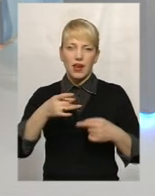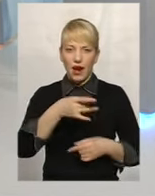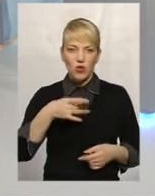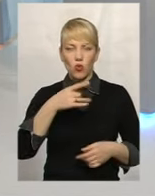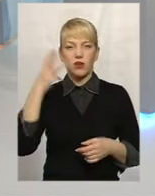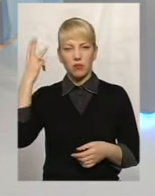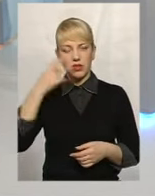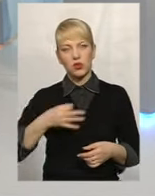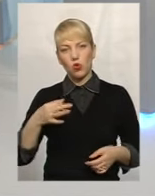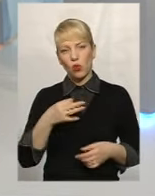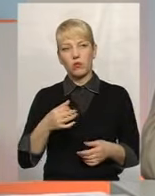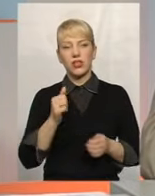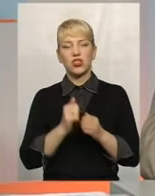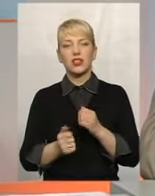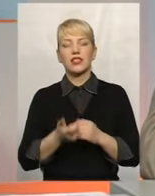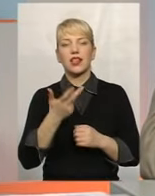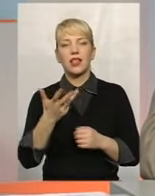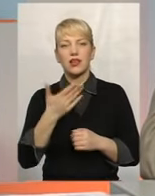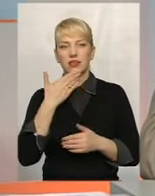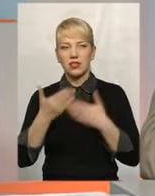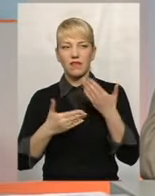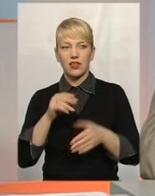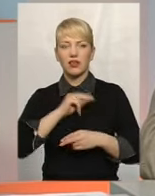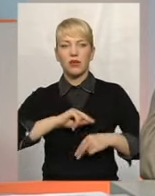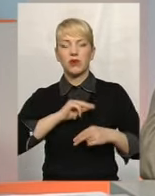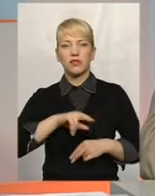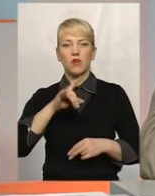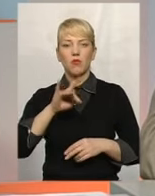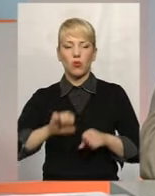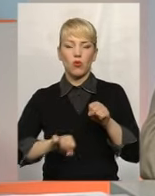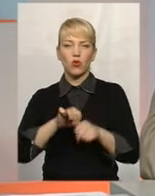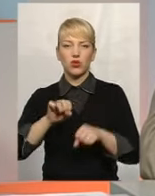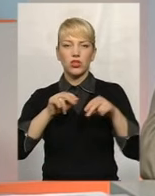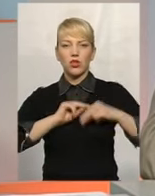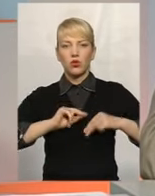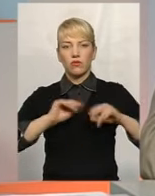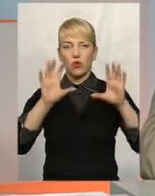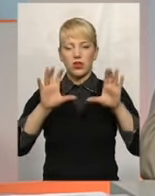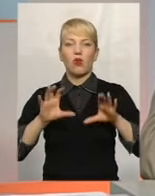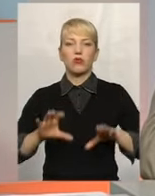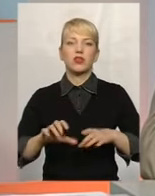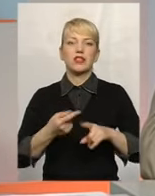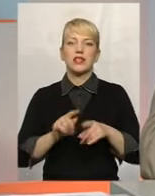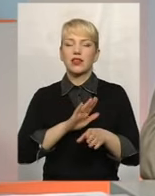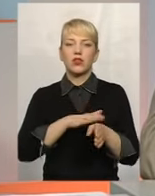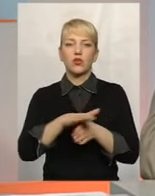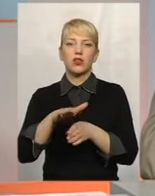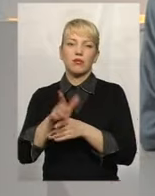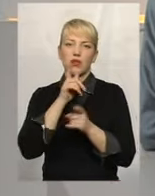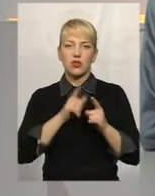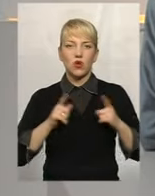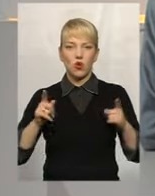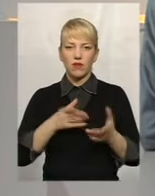вказати назву, досить численні звернення є працівників про порушення трудового законодавства, це недотримання строків виплати